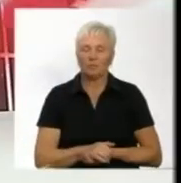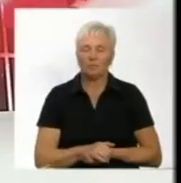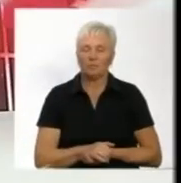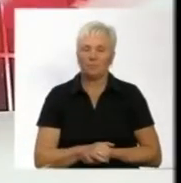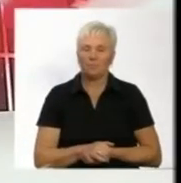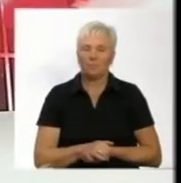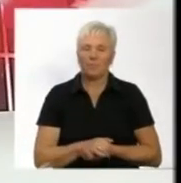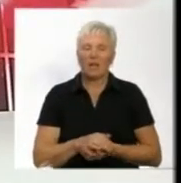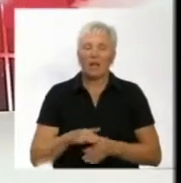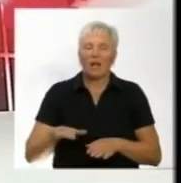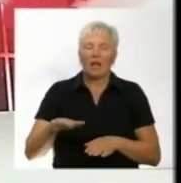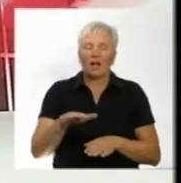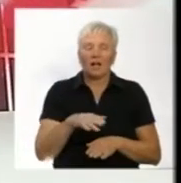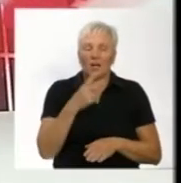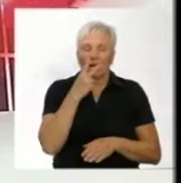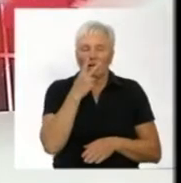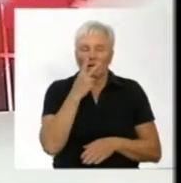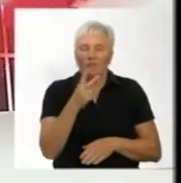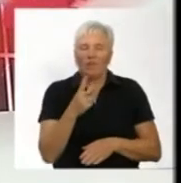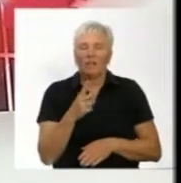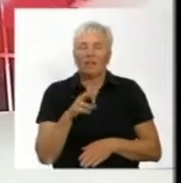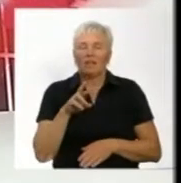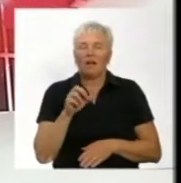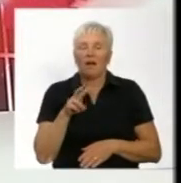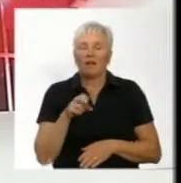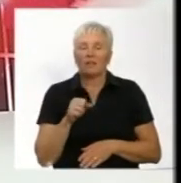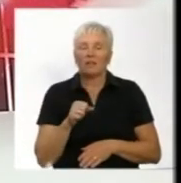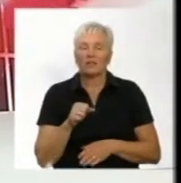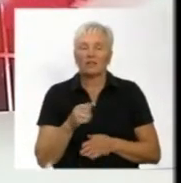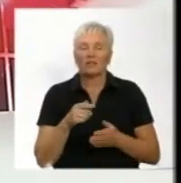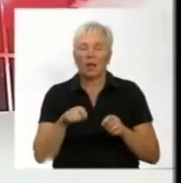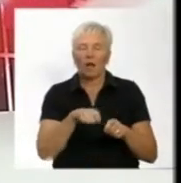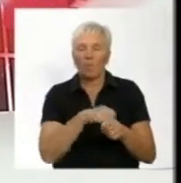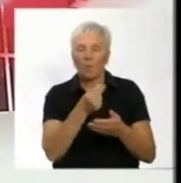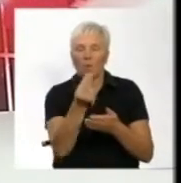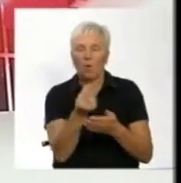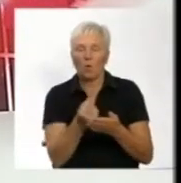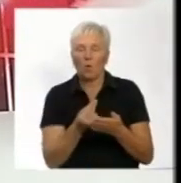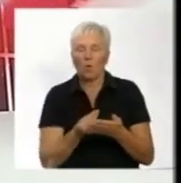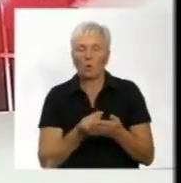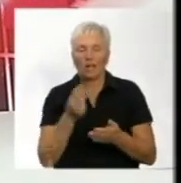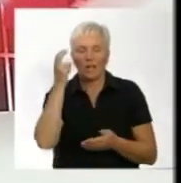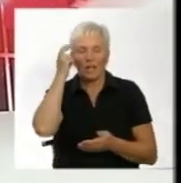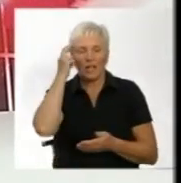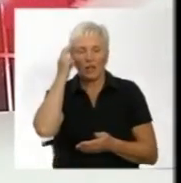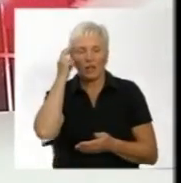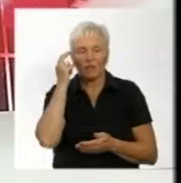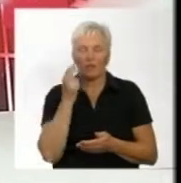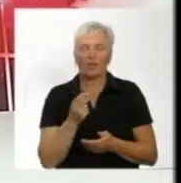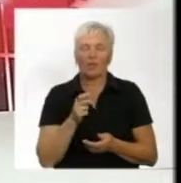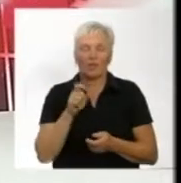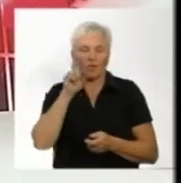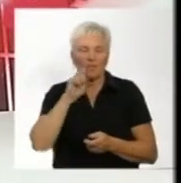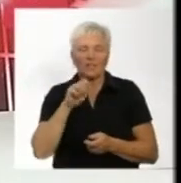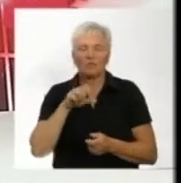Краєвиди Ялти, Грузуфа, Балаклави, Нового світу на полотнах. Подружжя художників з Києва у Вінницькому обласному